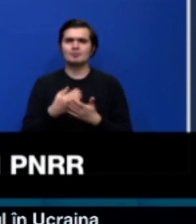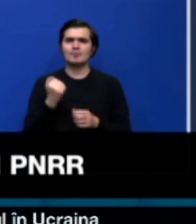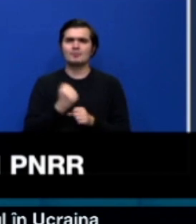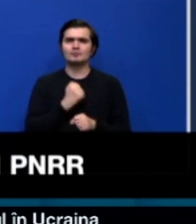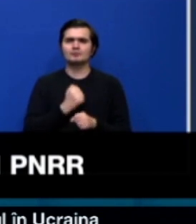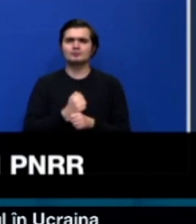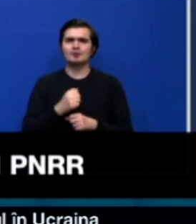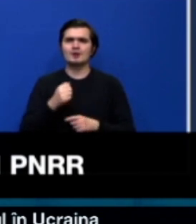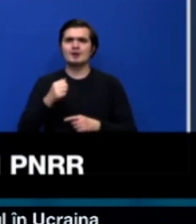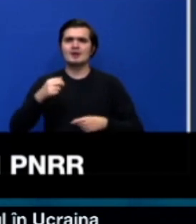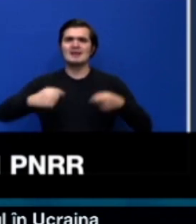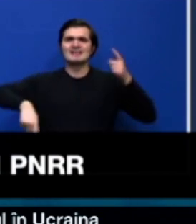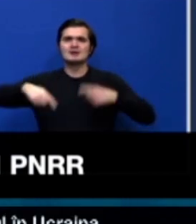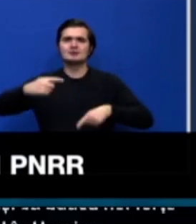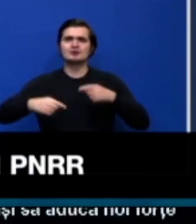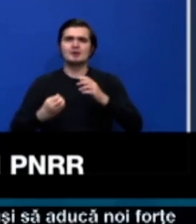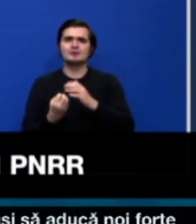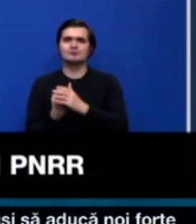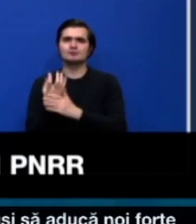energie din surse regenerabile.